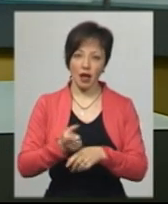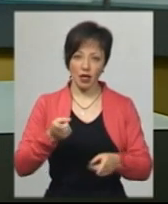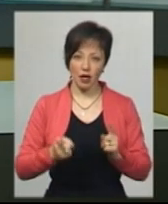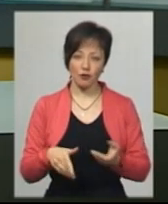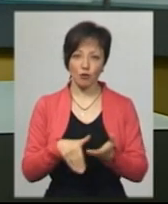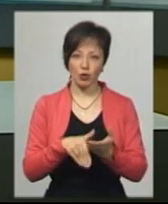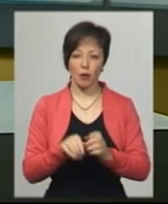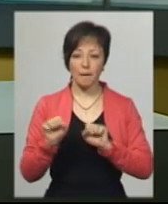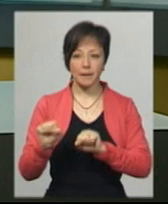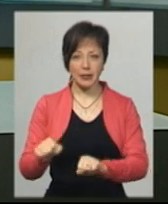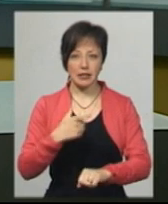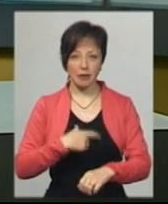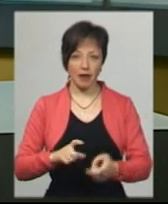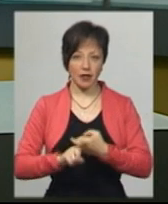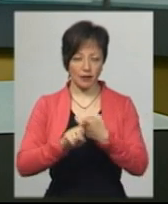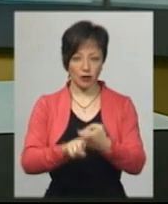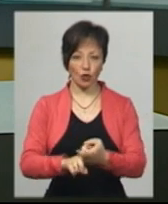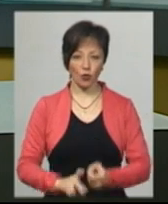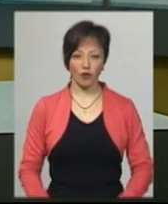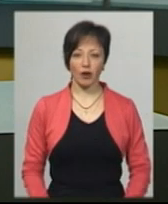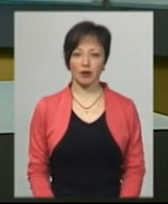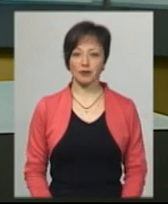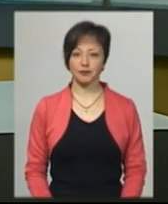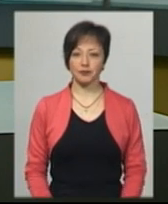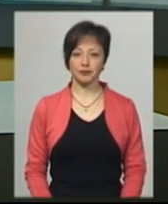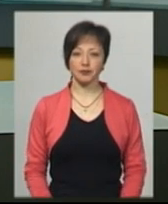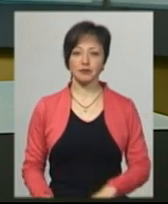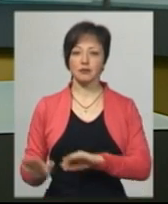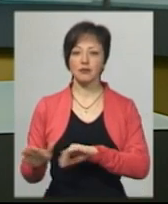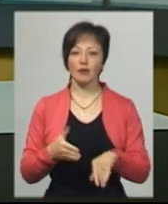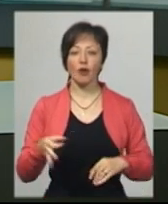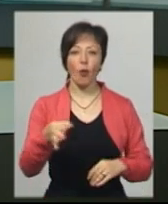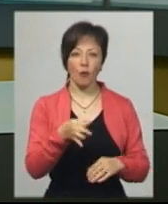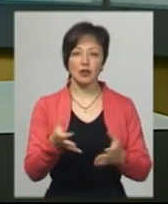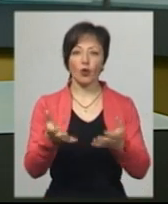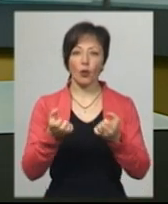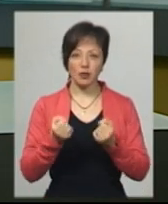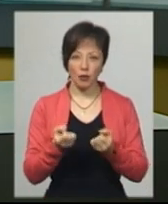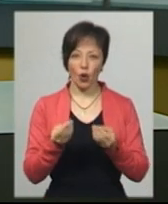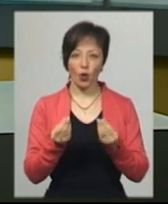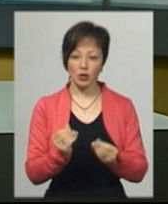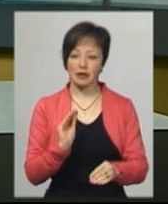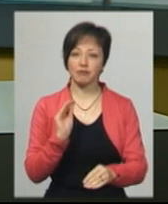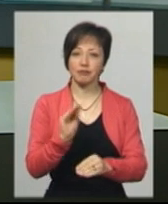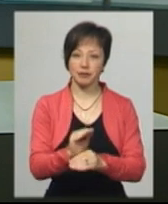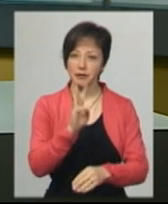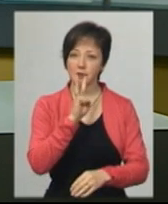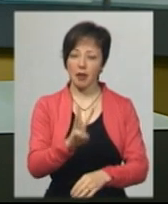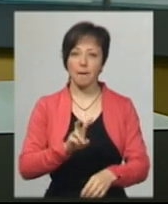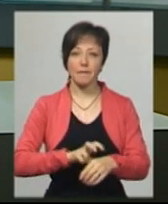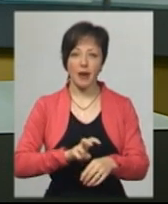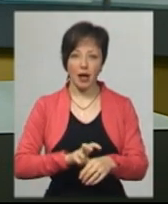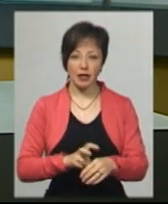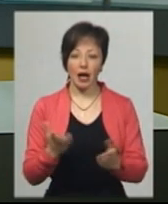убезпечити себе від інфікування. Область отримала гроші на надбавки до заробітньої плати медикам, які